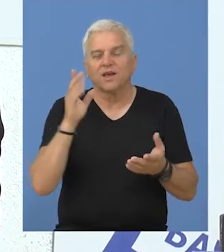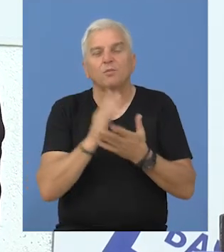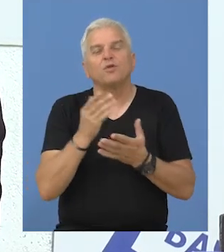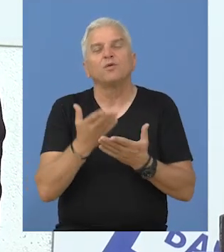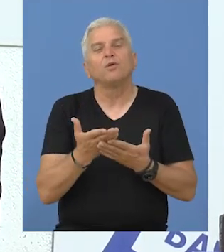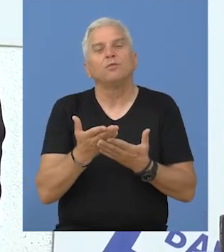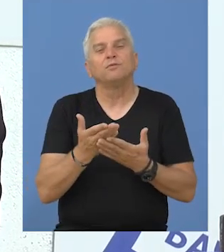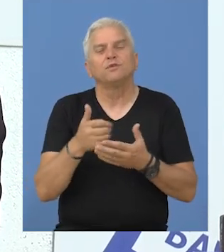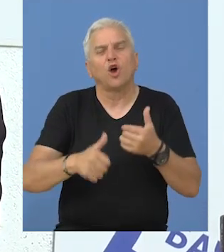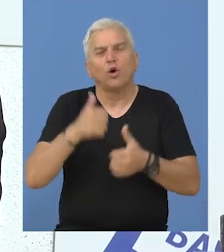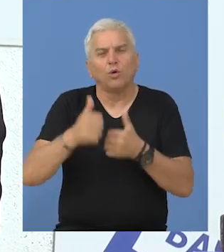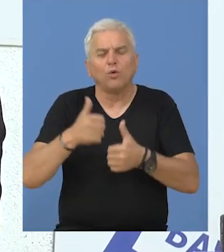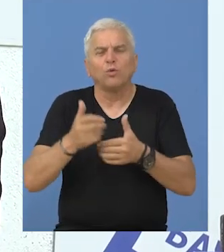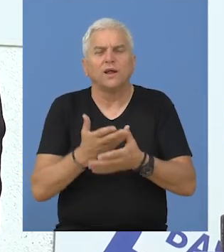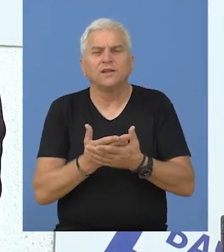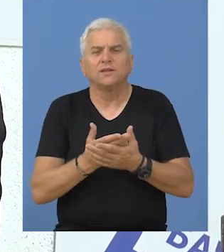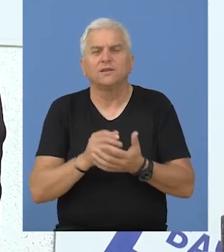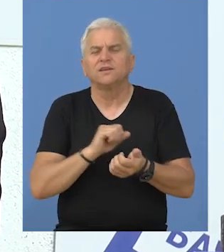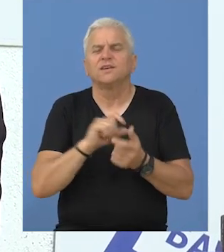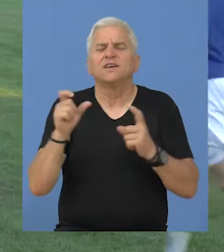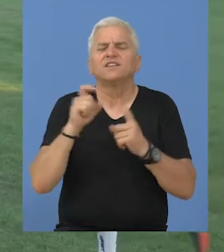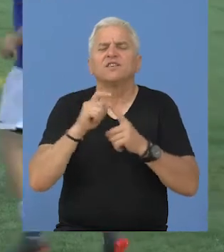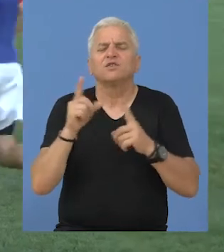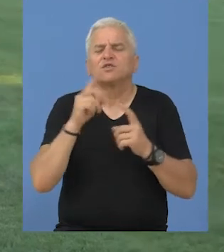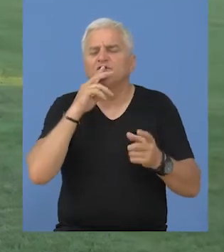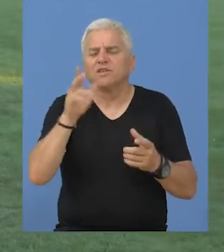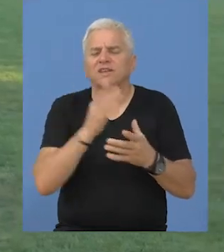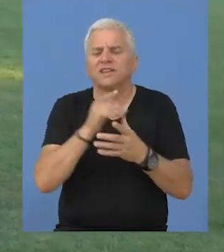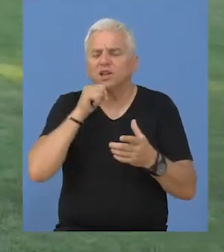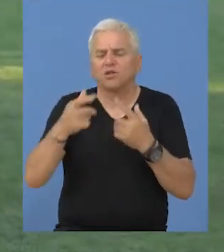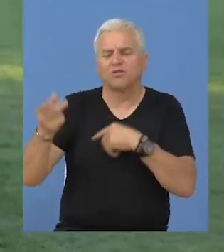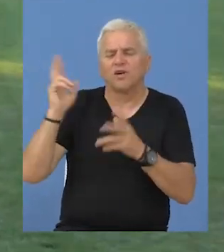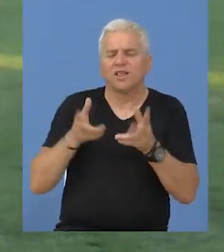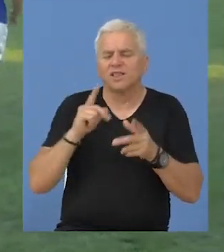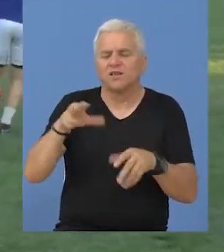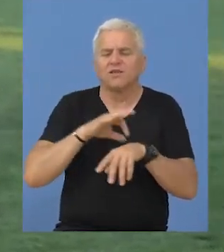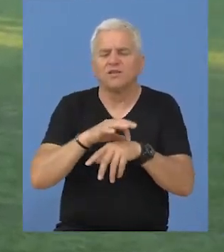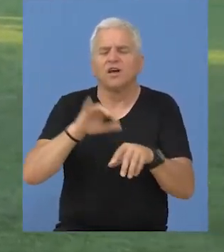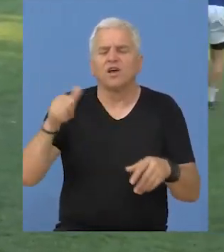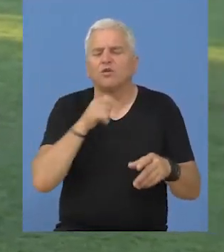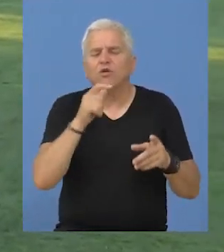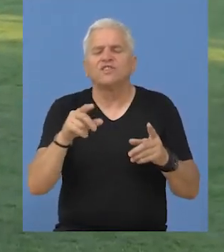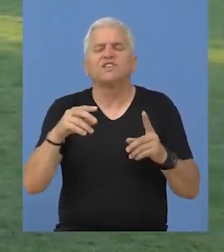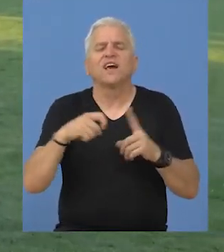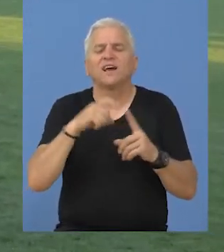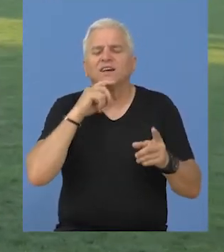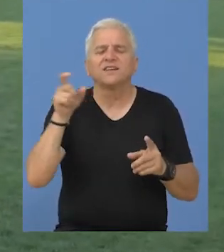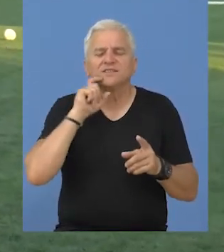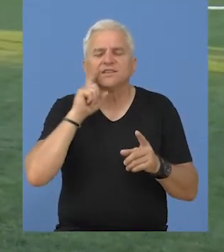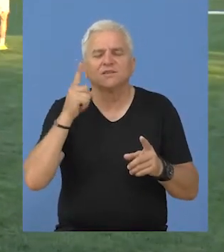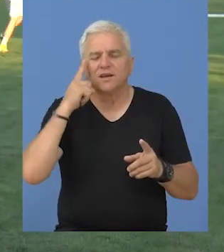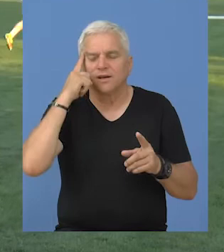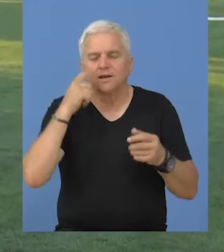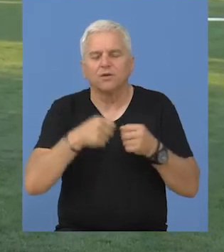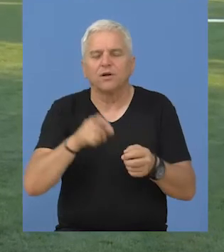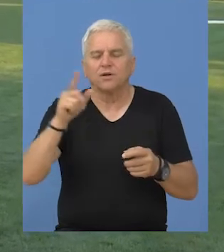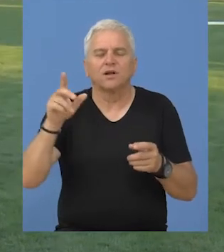budemo konkurentni. Svetozar Sovilj u svojoj internacionalni karijeri vodio je Jugović iz Kaća,